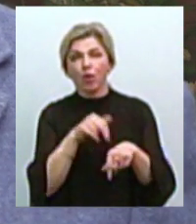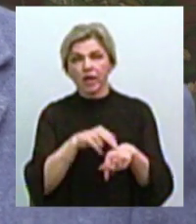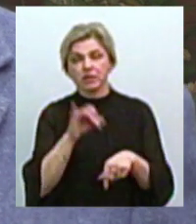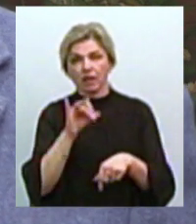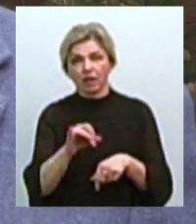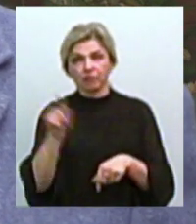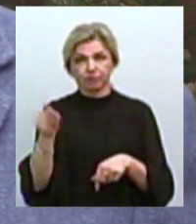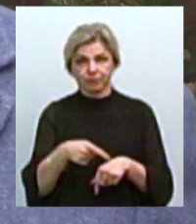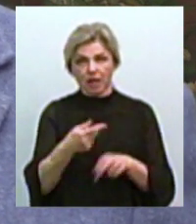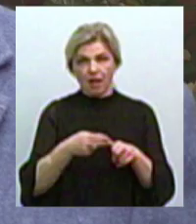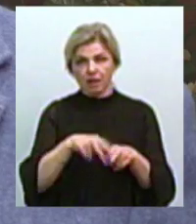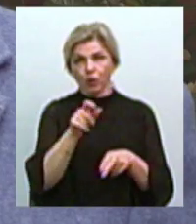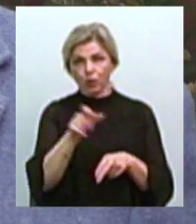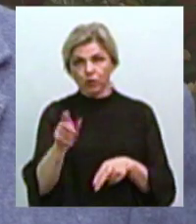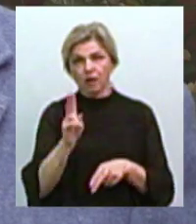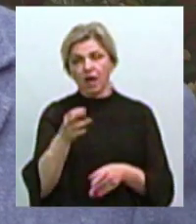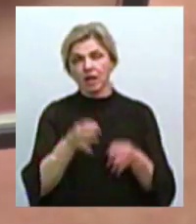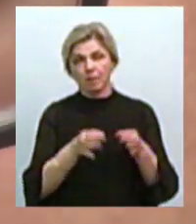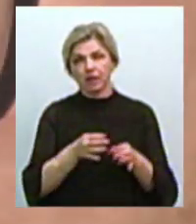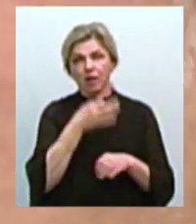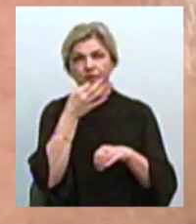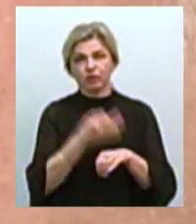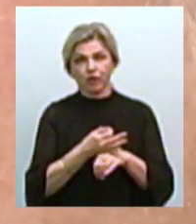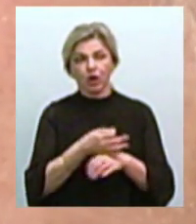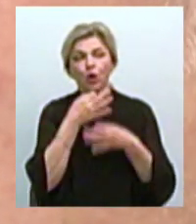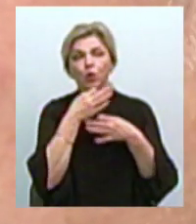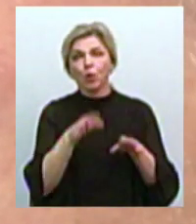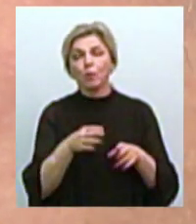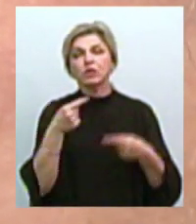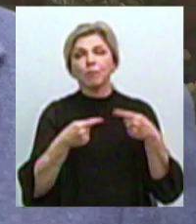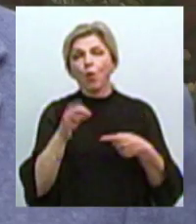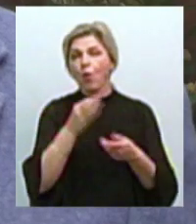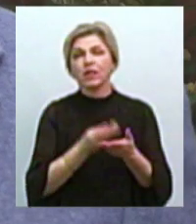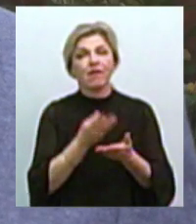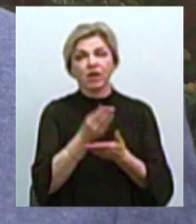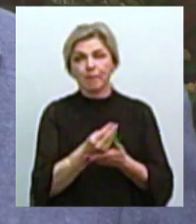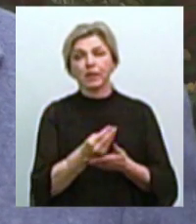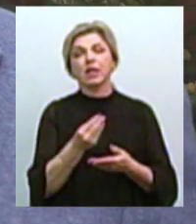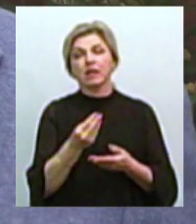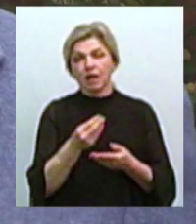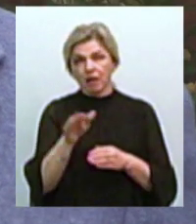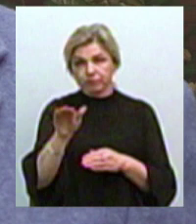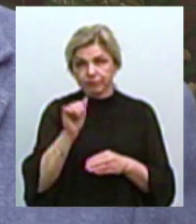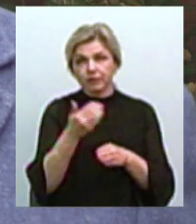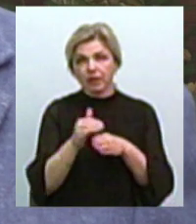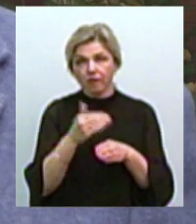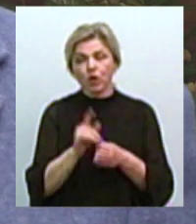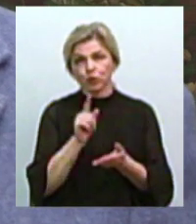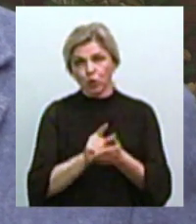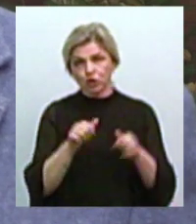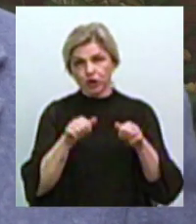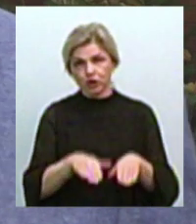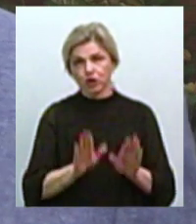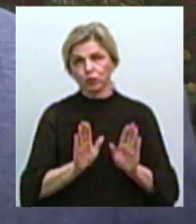осіб до кримінальної відповідальності. Будь-який спір щодо невиплат кредитів чи позик в Україні має право вирішувати тільки суд.